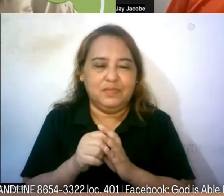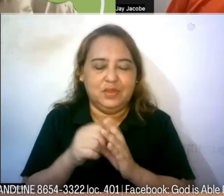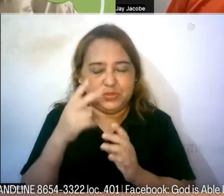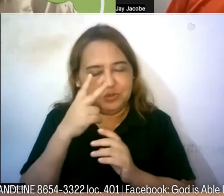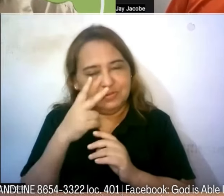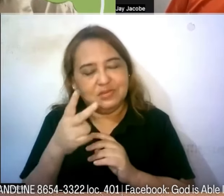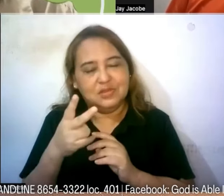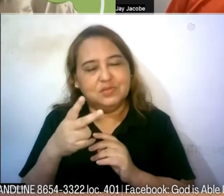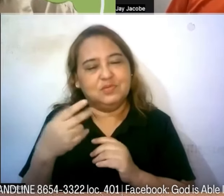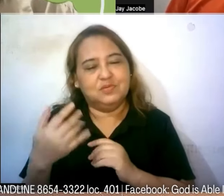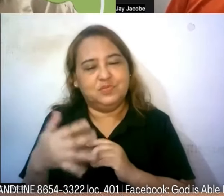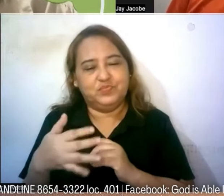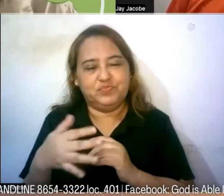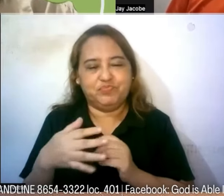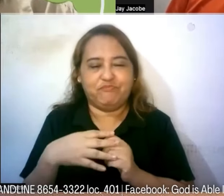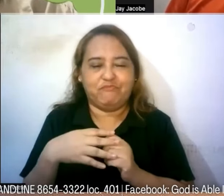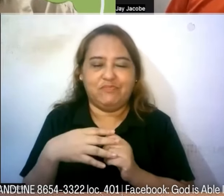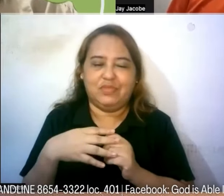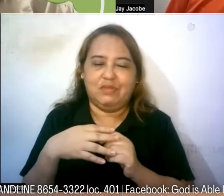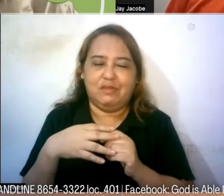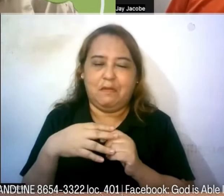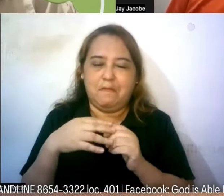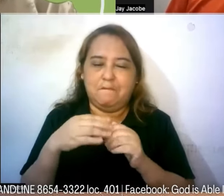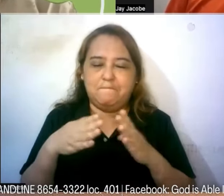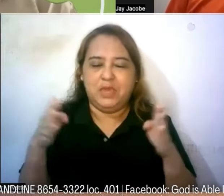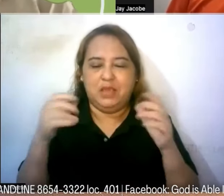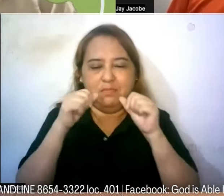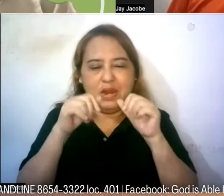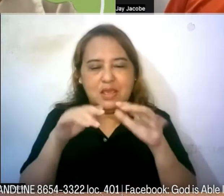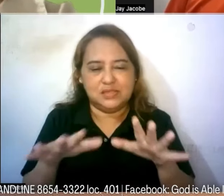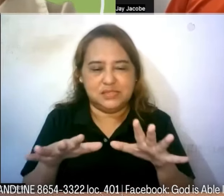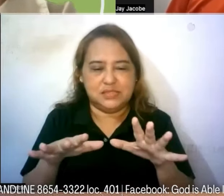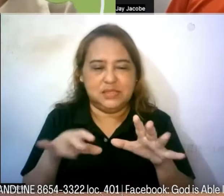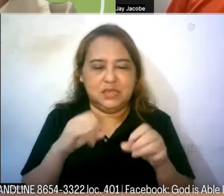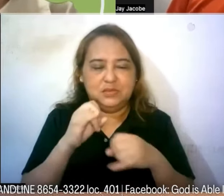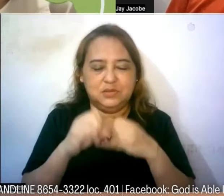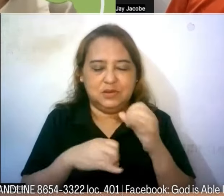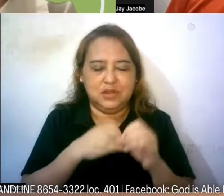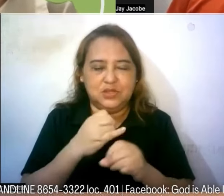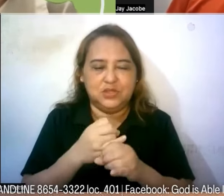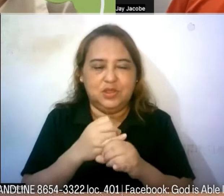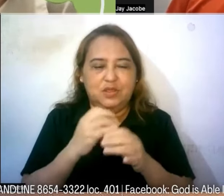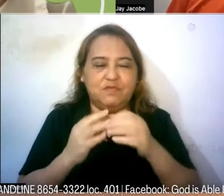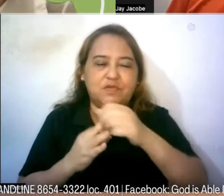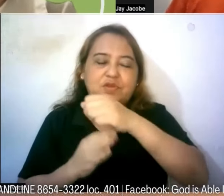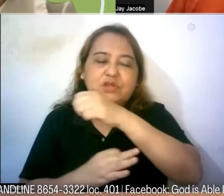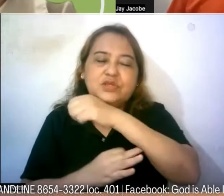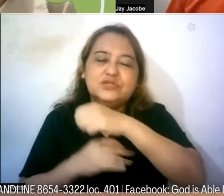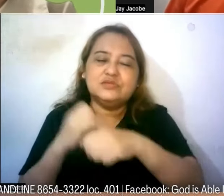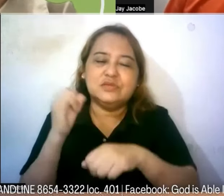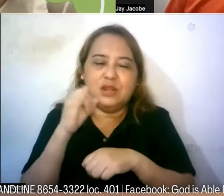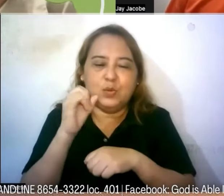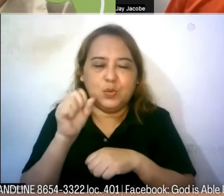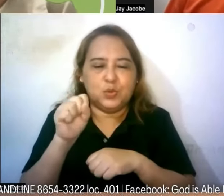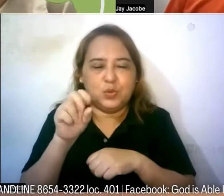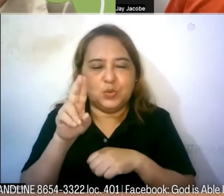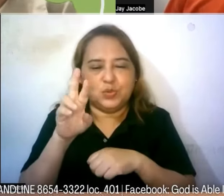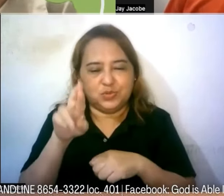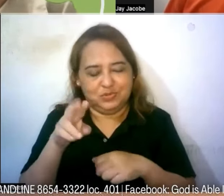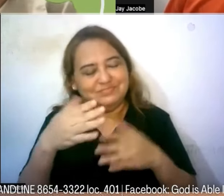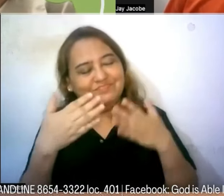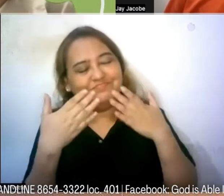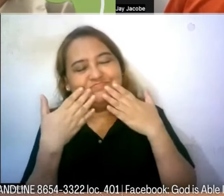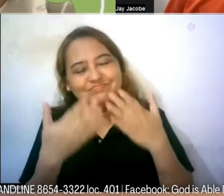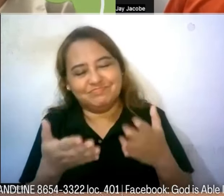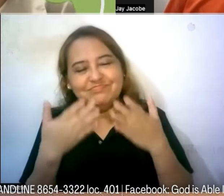po na malaki pong pagpapahala at God is able International Foundation say loco supo panginan Salamat po sa